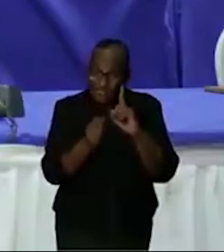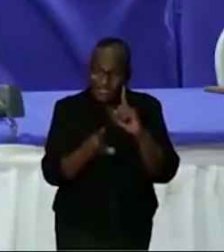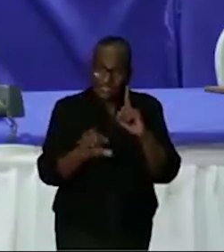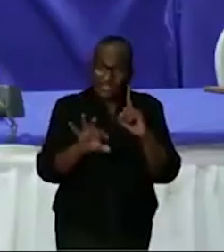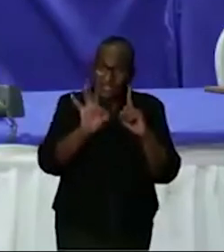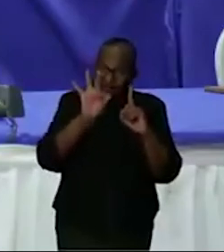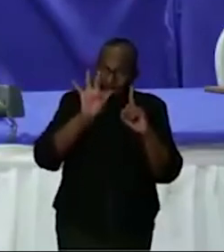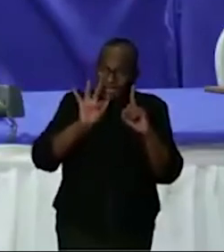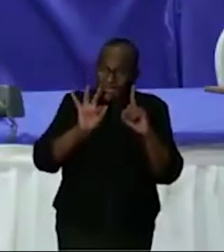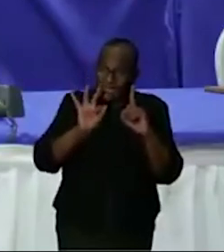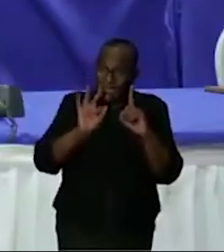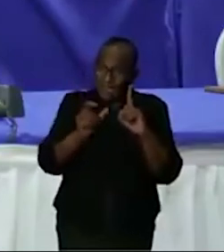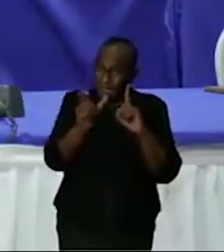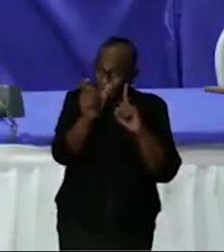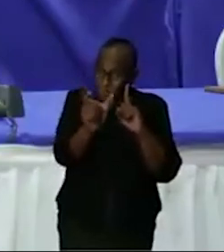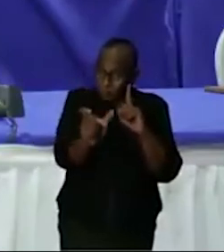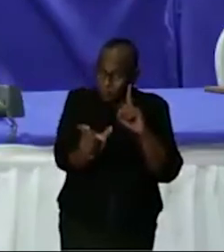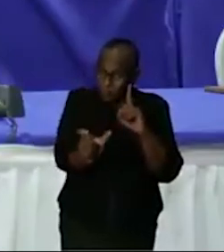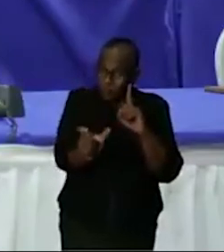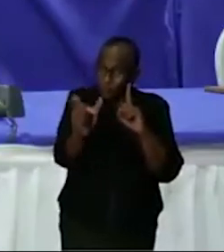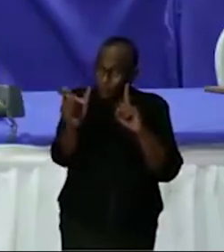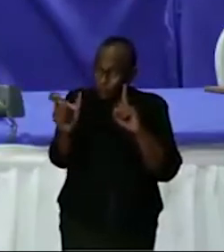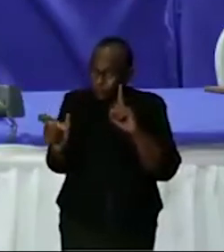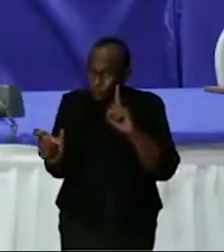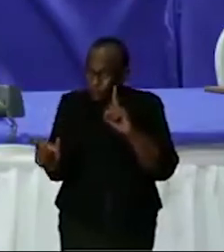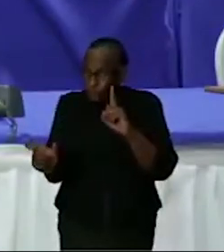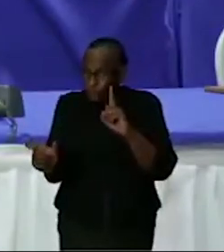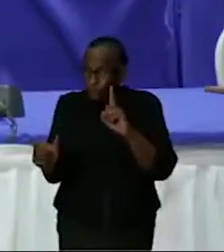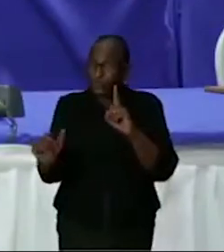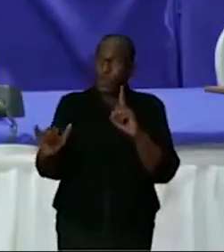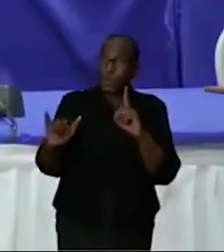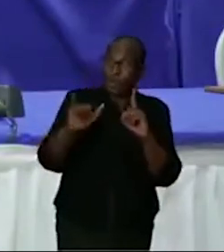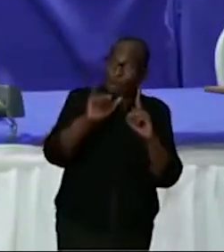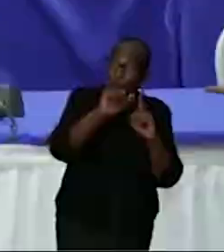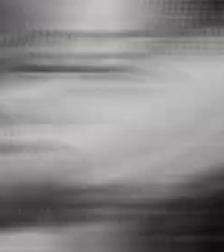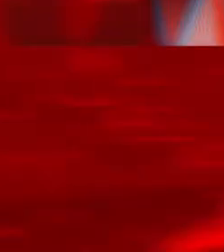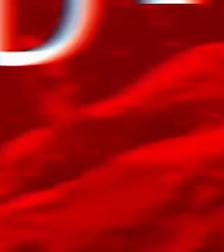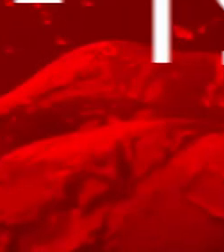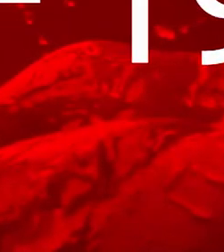betrokkenen of passagiers het land mogen binnenkomen.